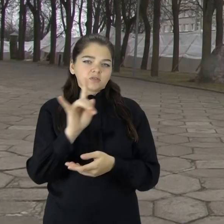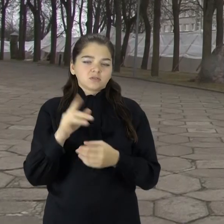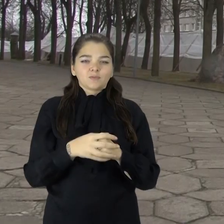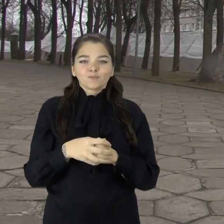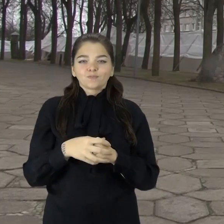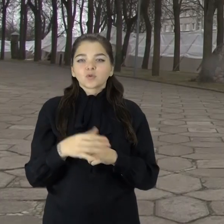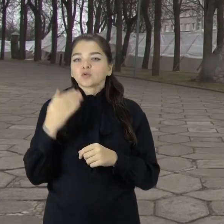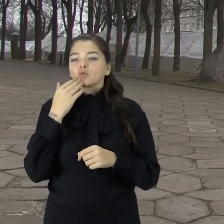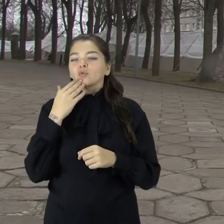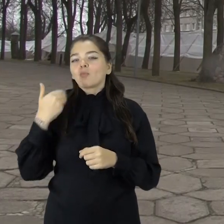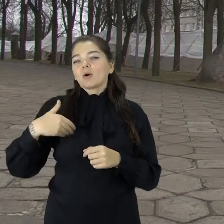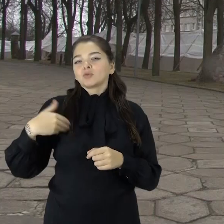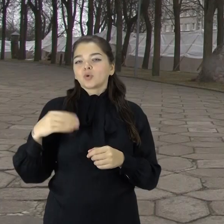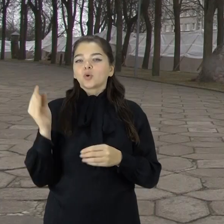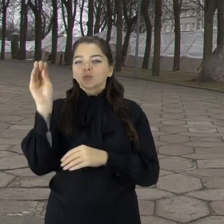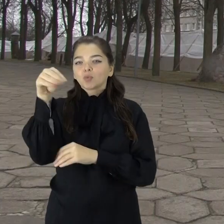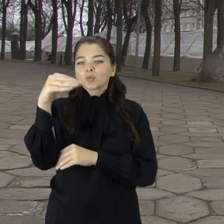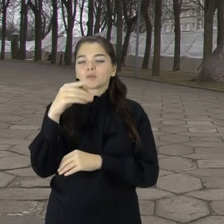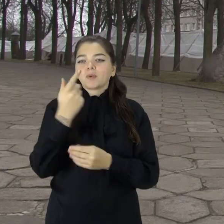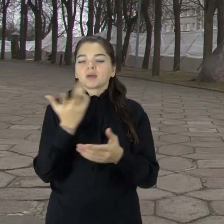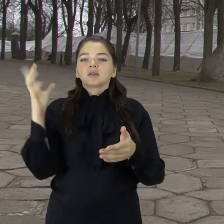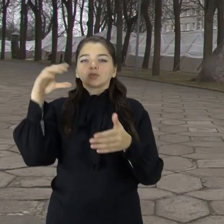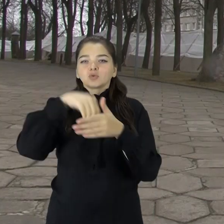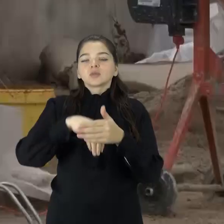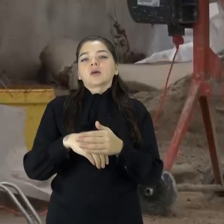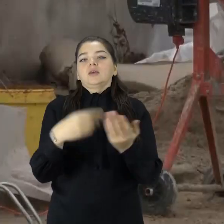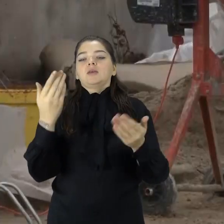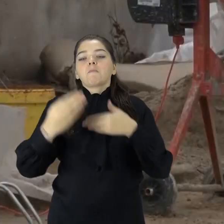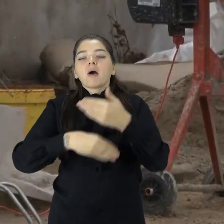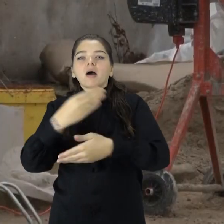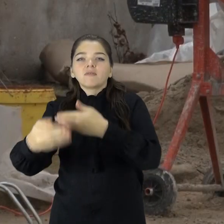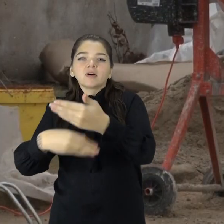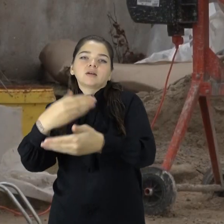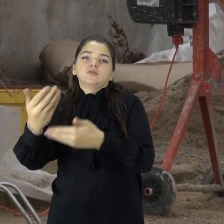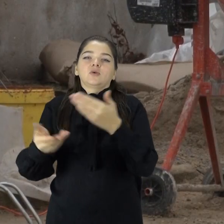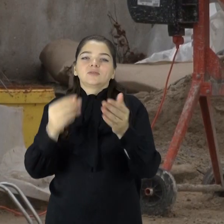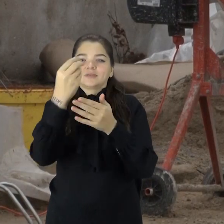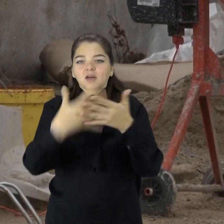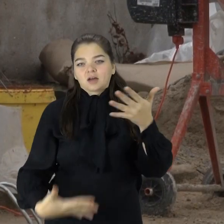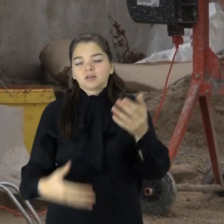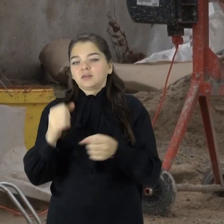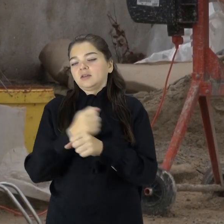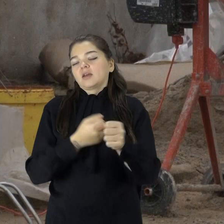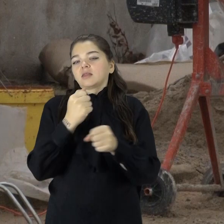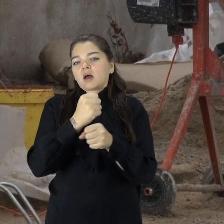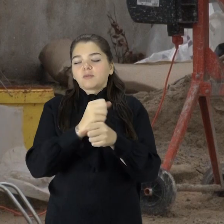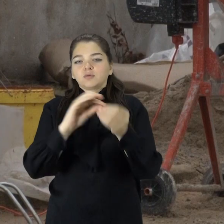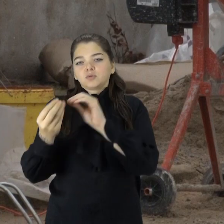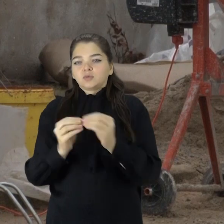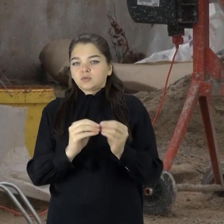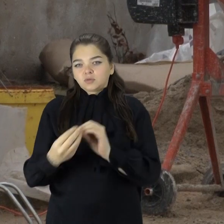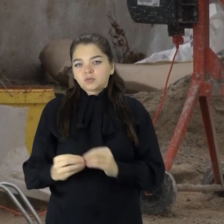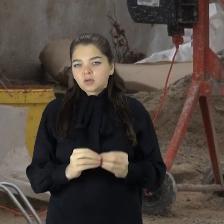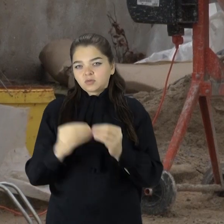baltojų gulbį įtraukta į kultūros paveldo objektų sąrašą. Todėl bet kokie darbai privalo būti suderinti su įvairiomis institucijomis ir